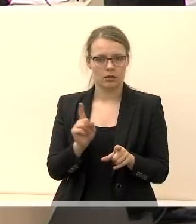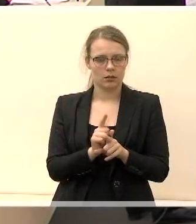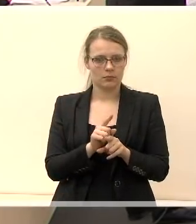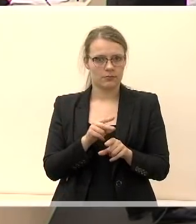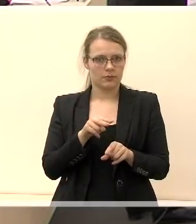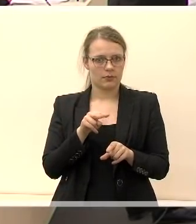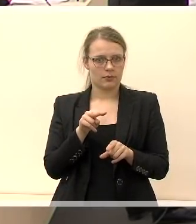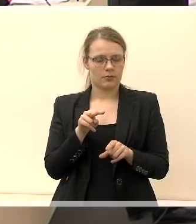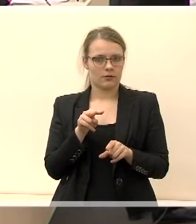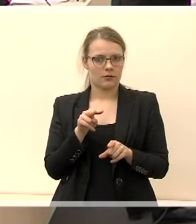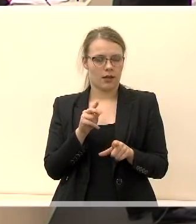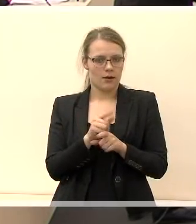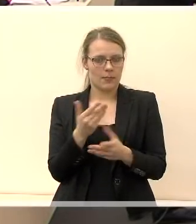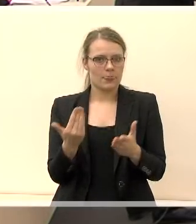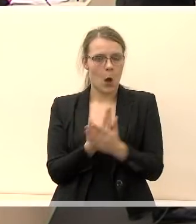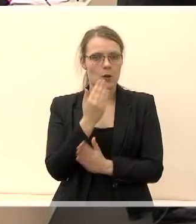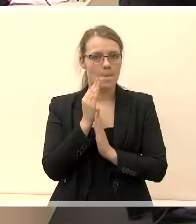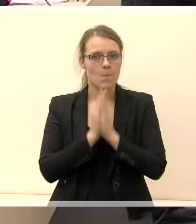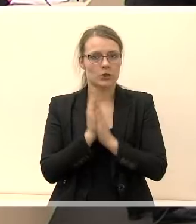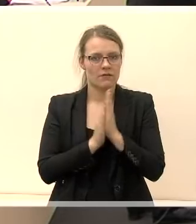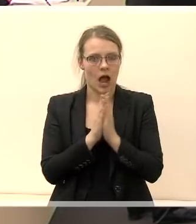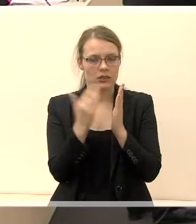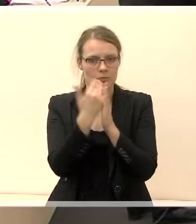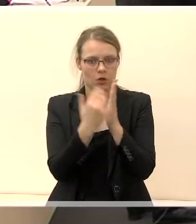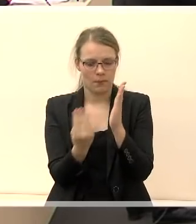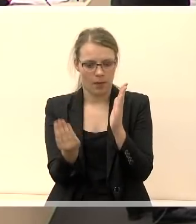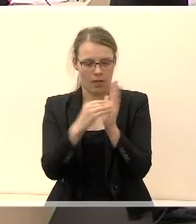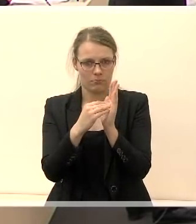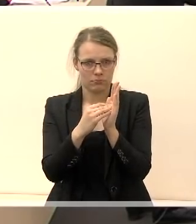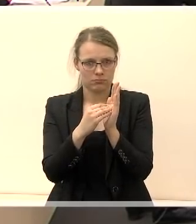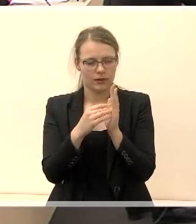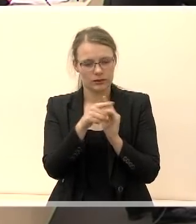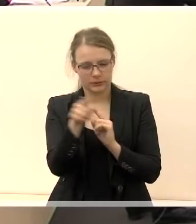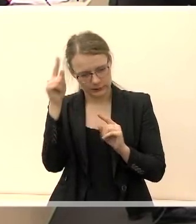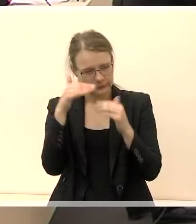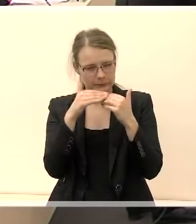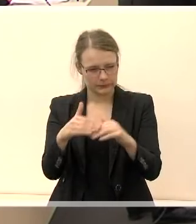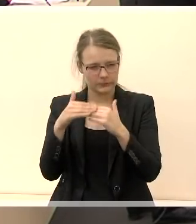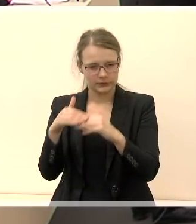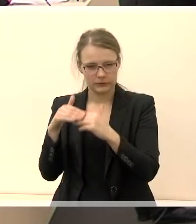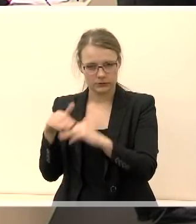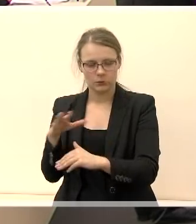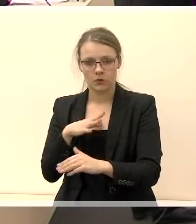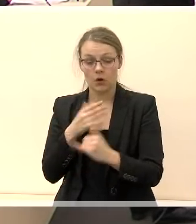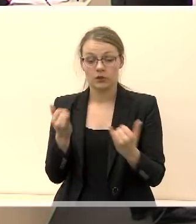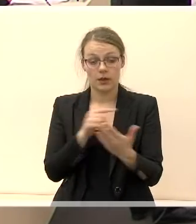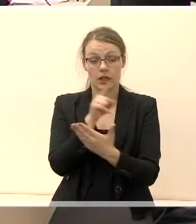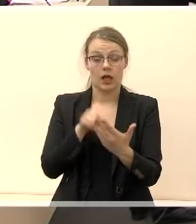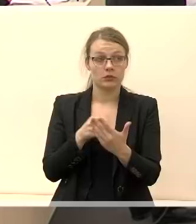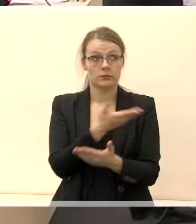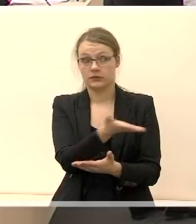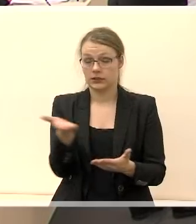nauja motivacija programoje. Kiekvieno, aš manau, kad jūs apmastyti per tą laiką. Ir dabar klausimas visiems,